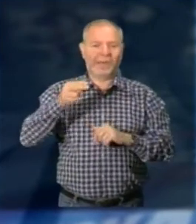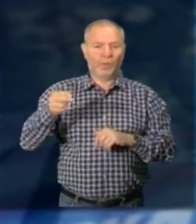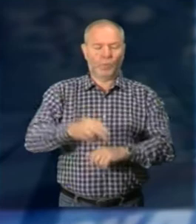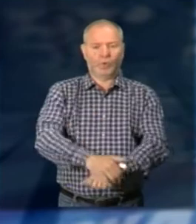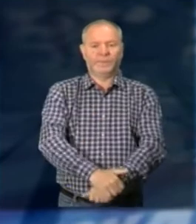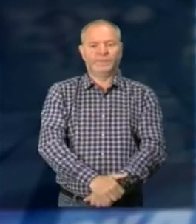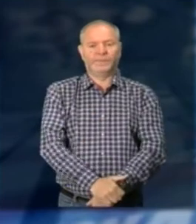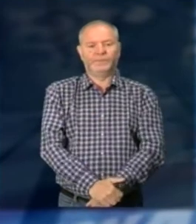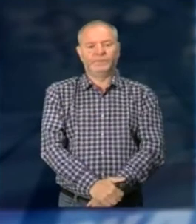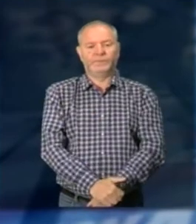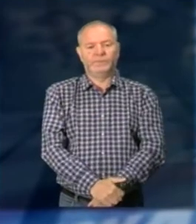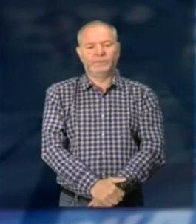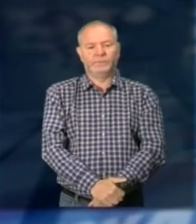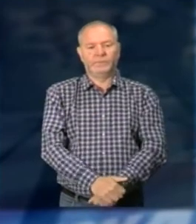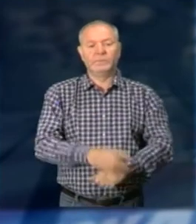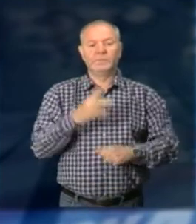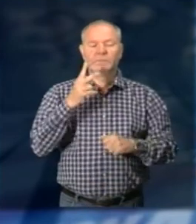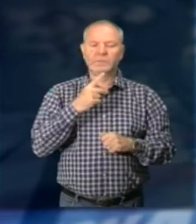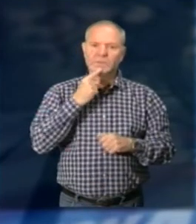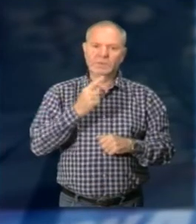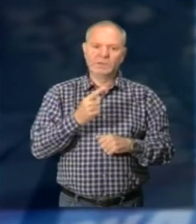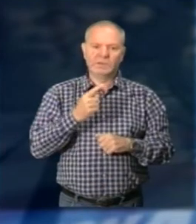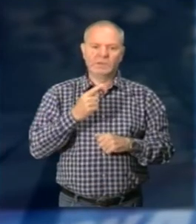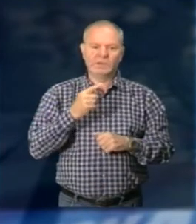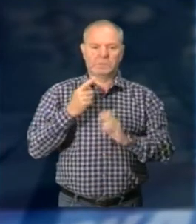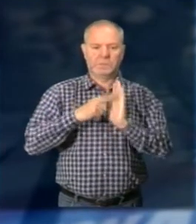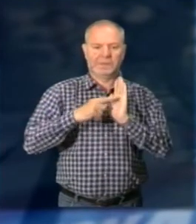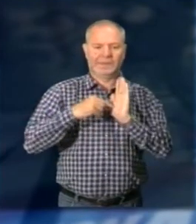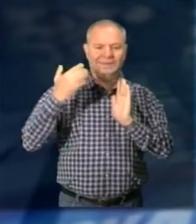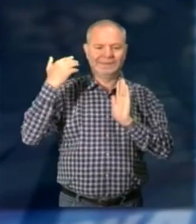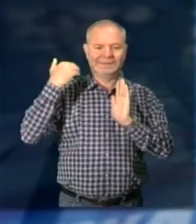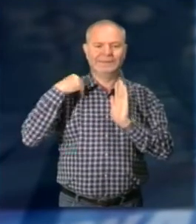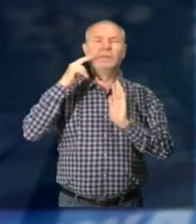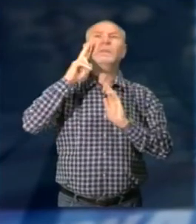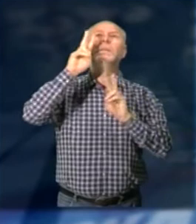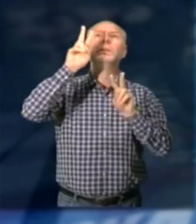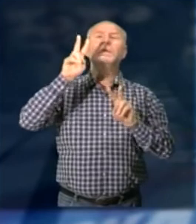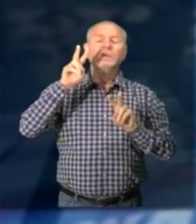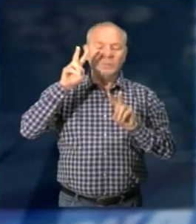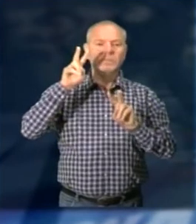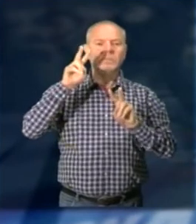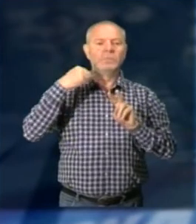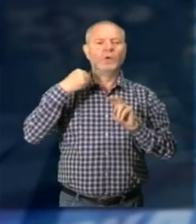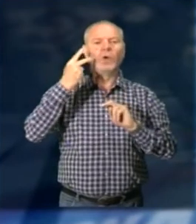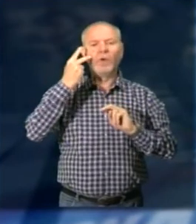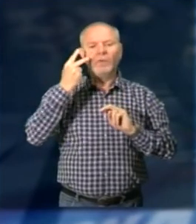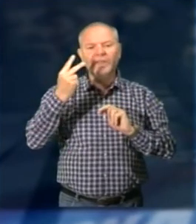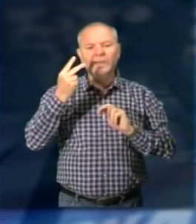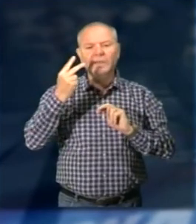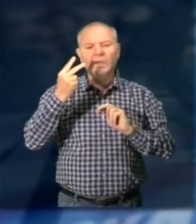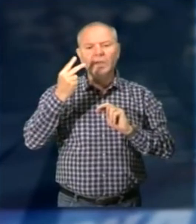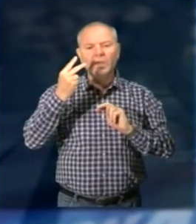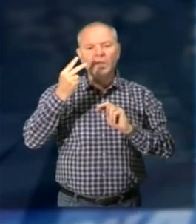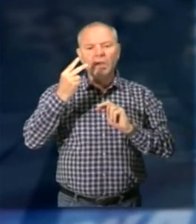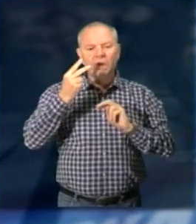La sorpresa quando ho visitato alcuni mesi fa la statua fu di vedere che fra il